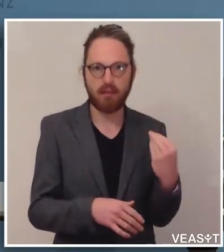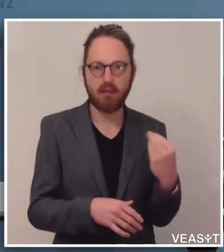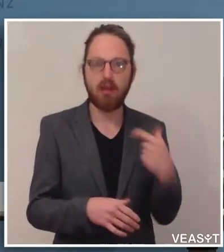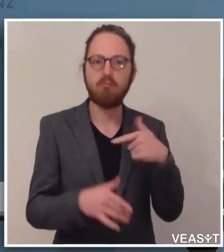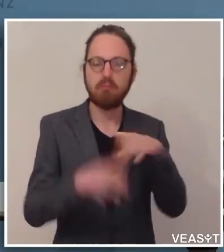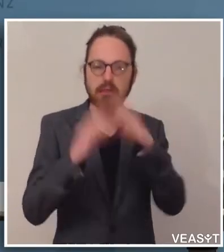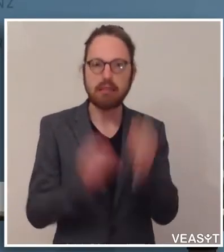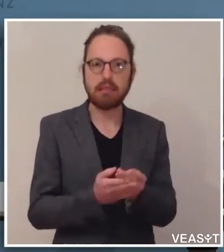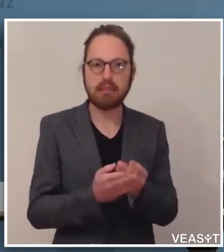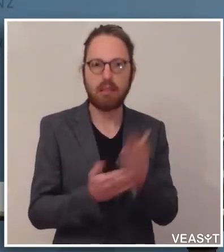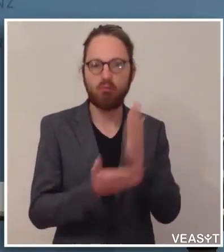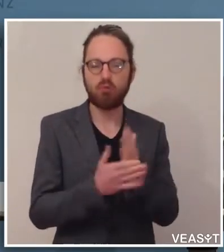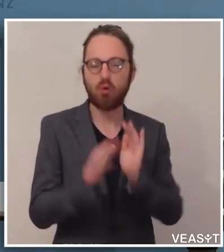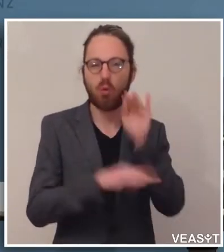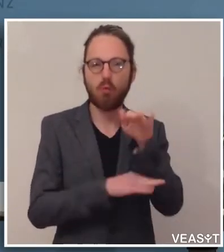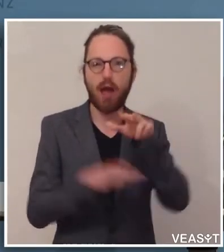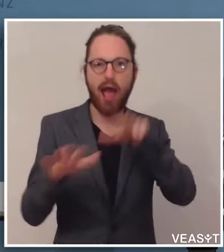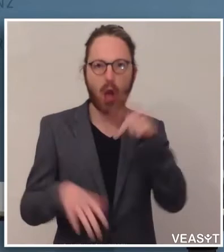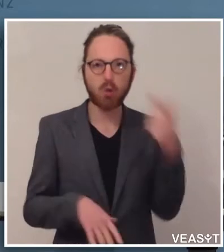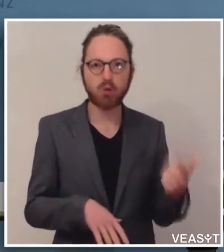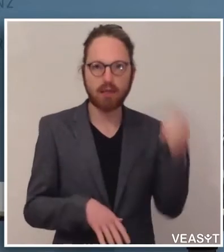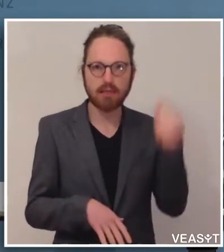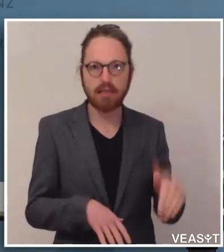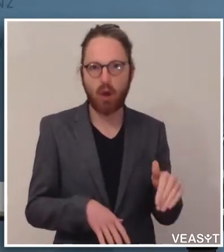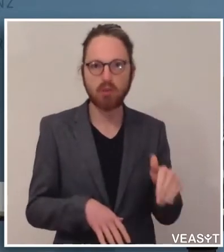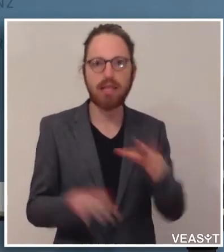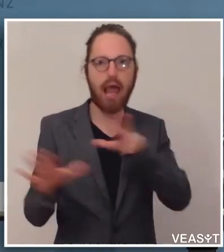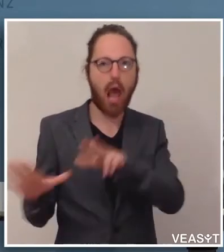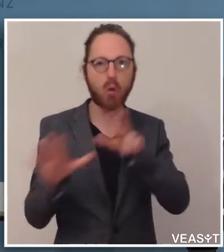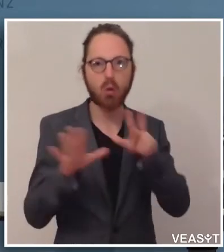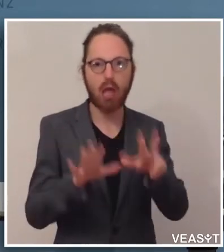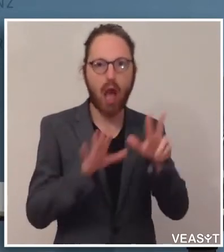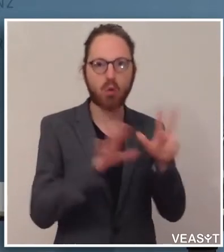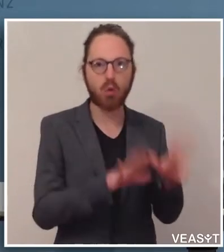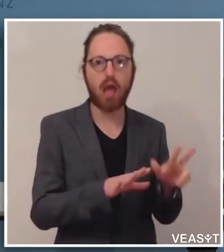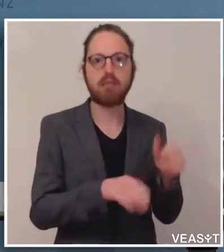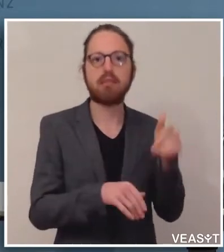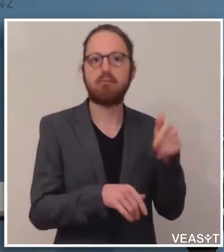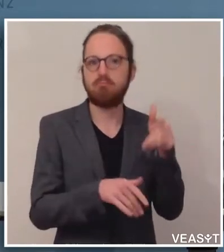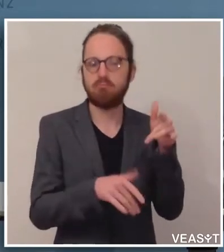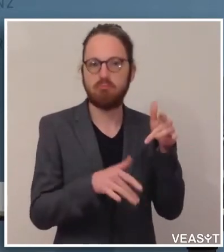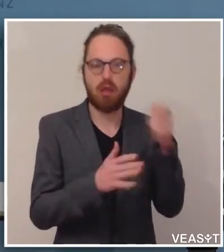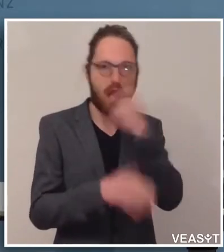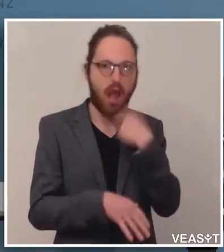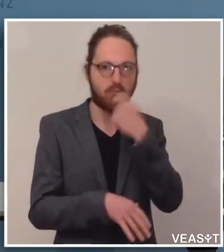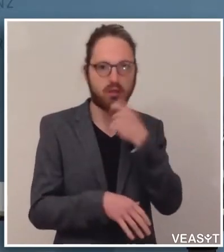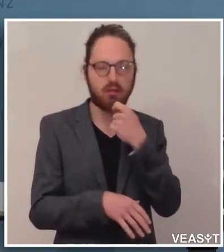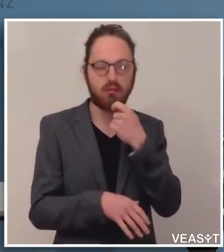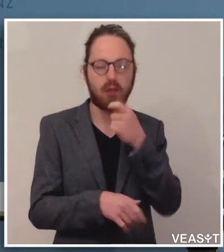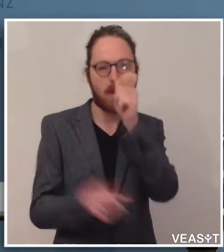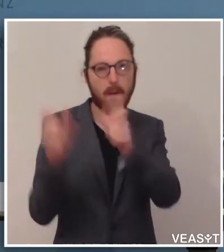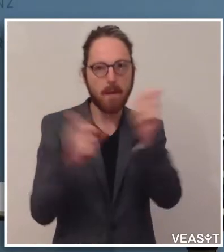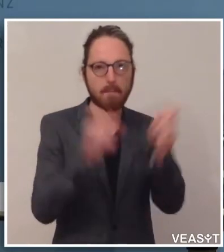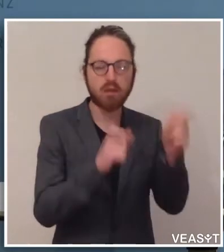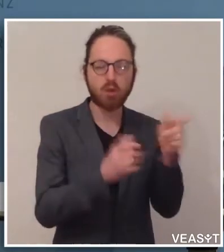somit schon 28.888 Abstriche bei 13.977 getesteten